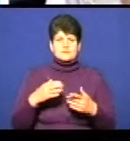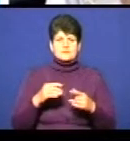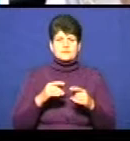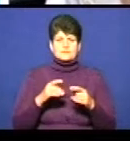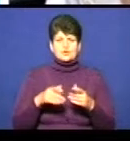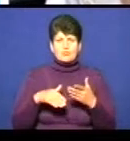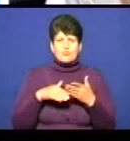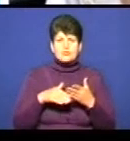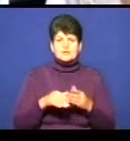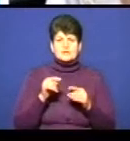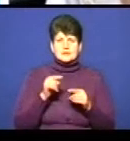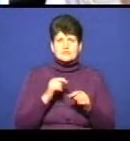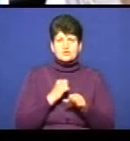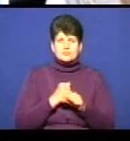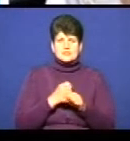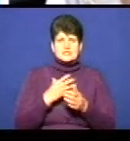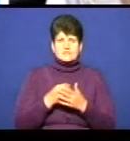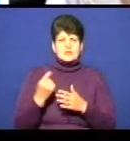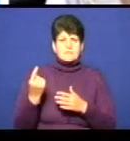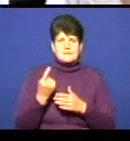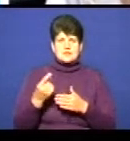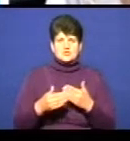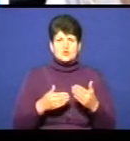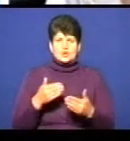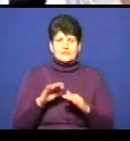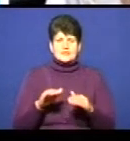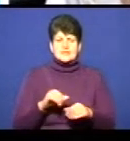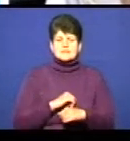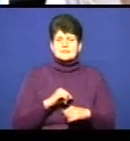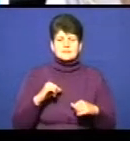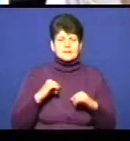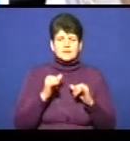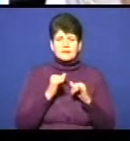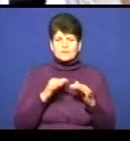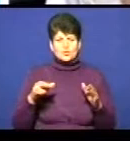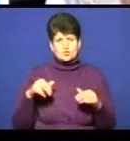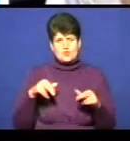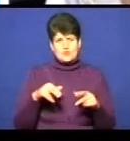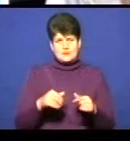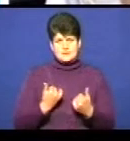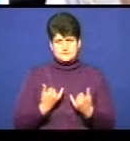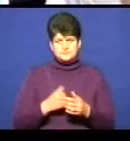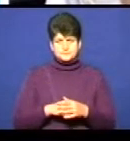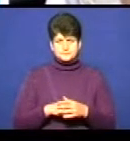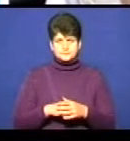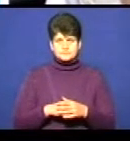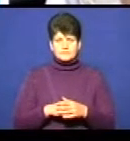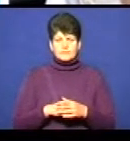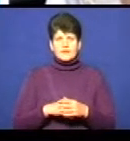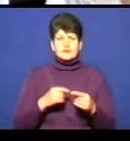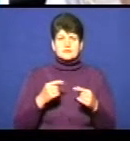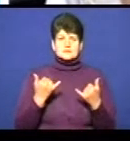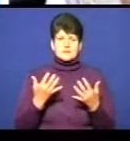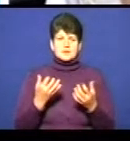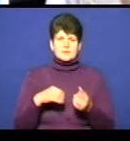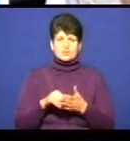допомогти таким чином зробити свої перші кроки діткам, які самостійно не зможуть на даний момент ходити. Наразі в проєкті беруть